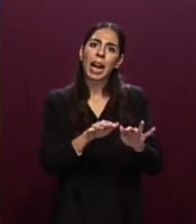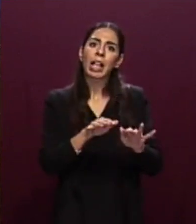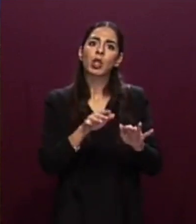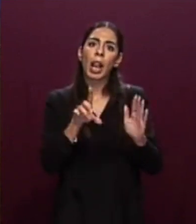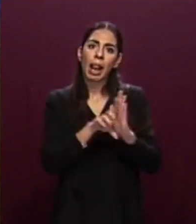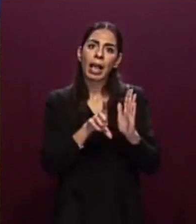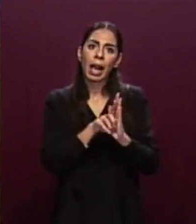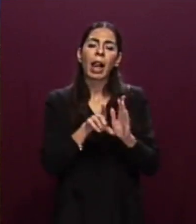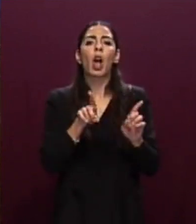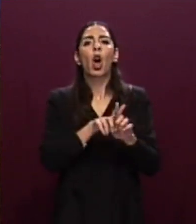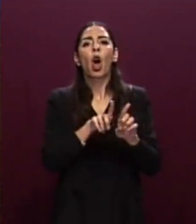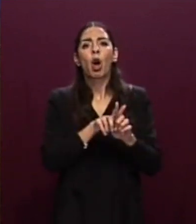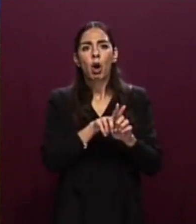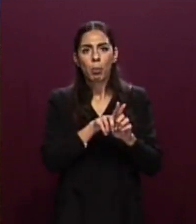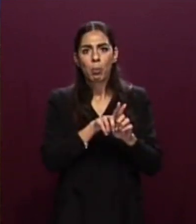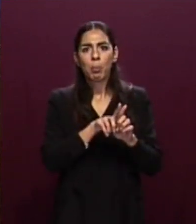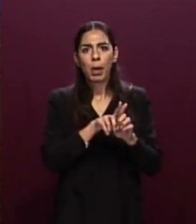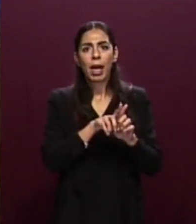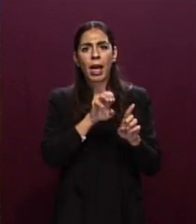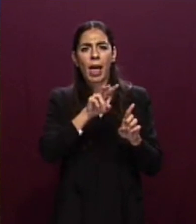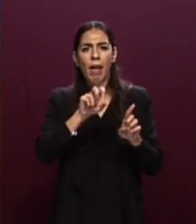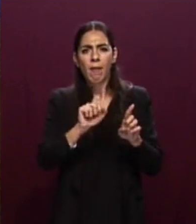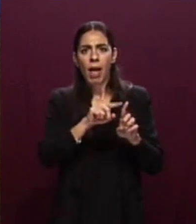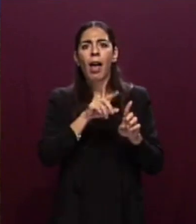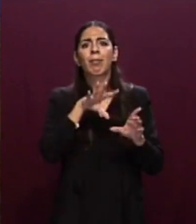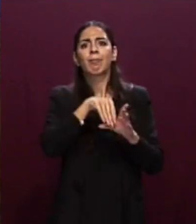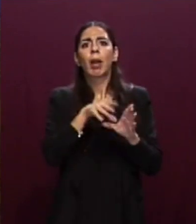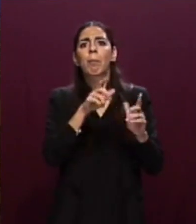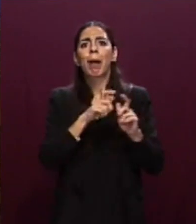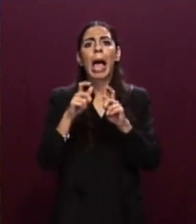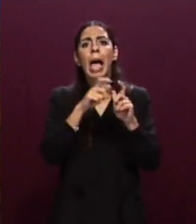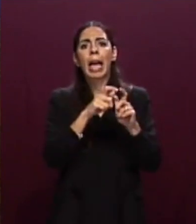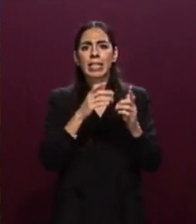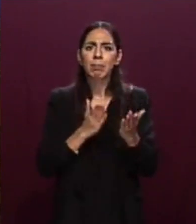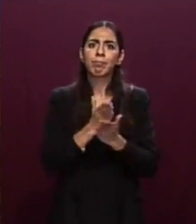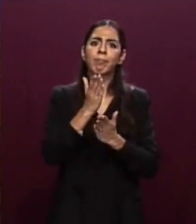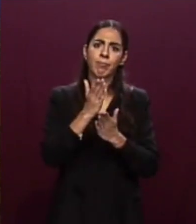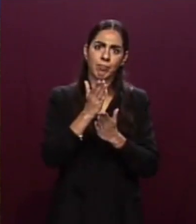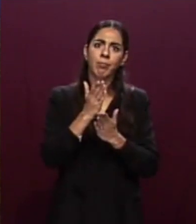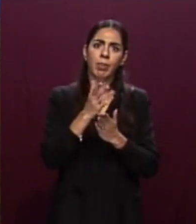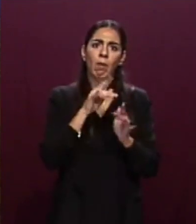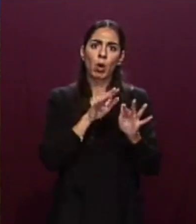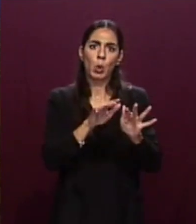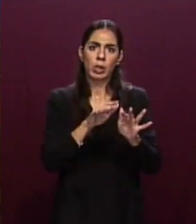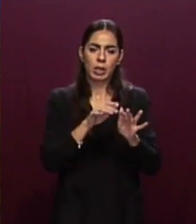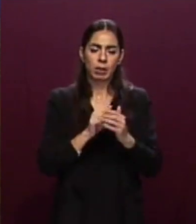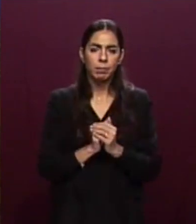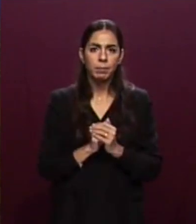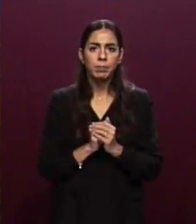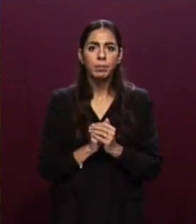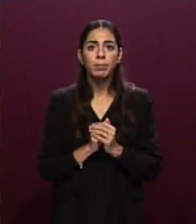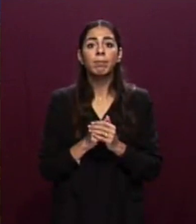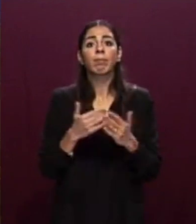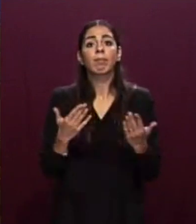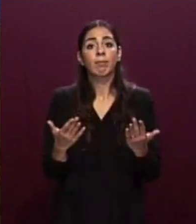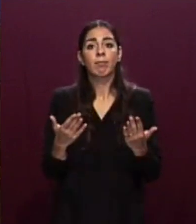origine e transito dei flussi. In una prospettiva globale di approccio ai temi migratori si inserisce infatti